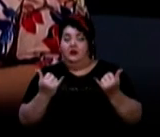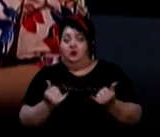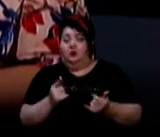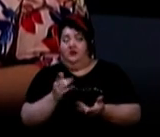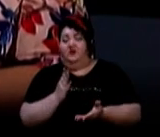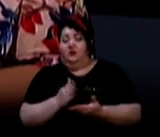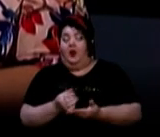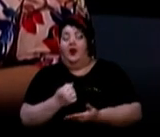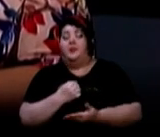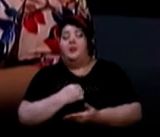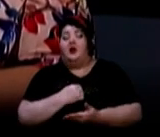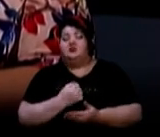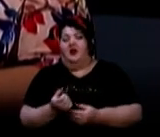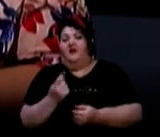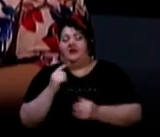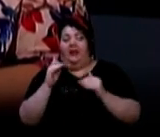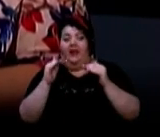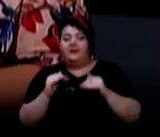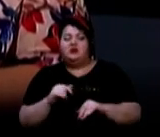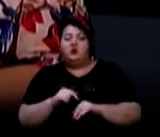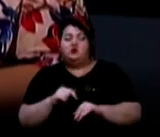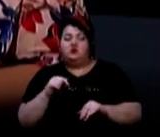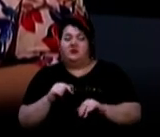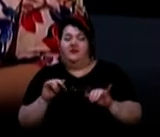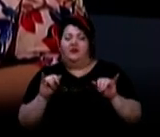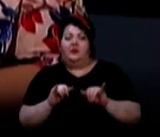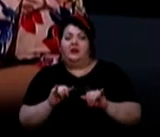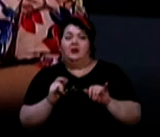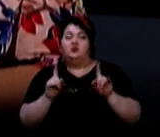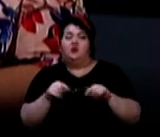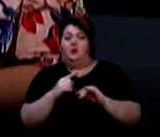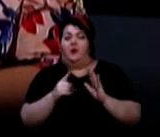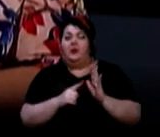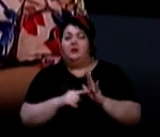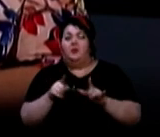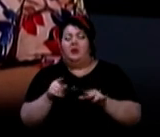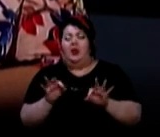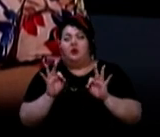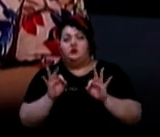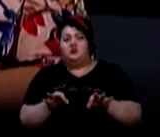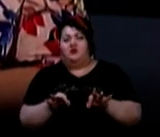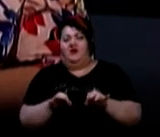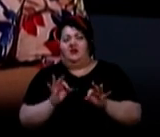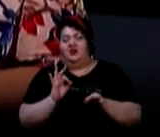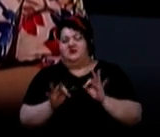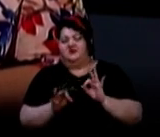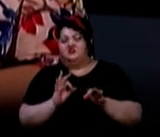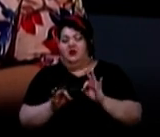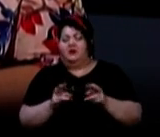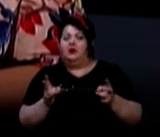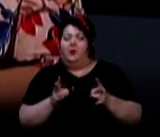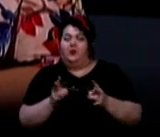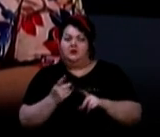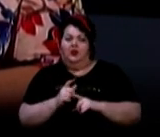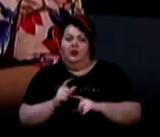вони є, на жаль, виявилися низько чутливими. І тому питання про їх достовірність, звичайно, потрібно